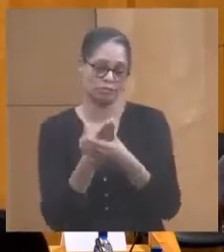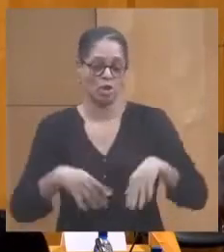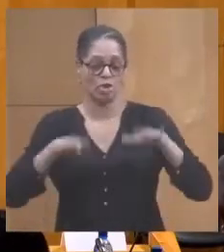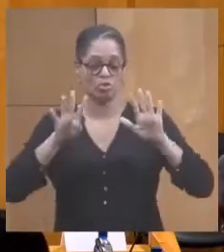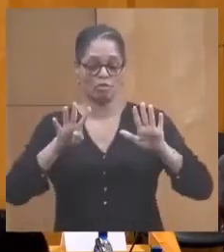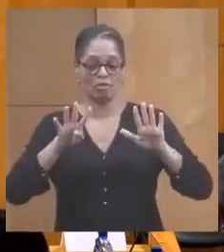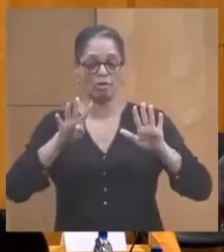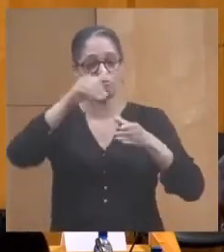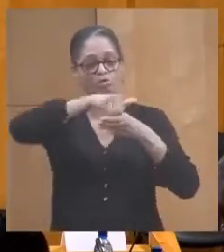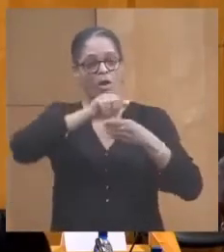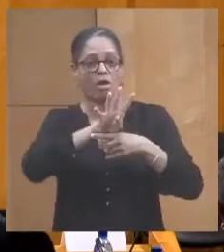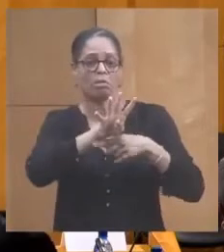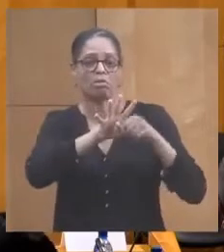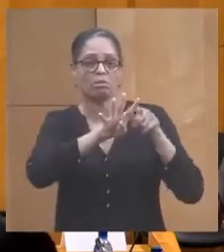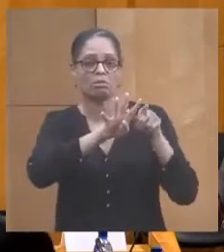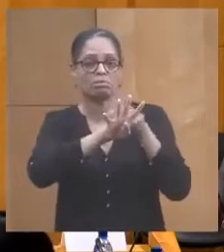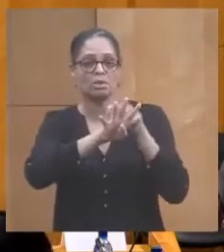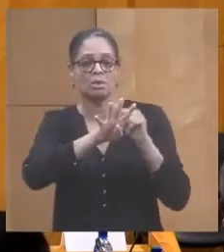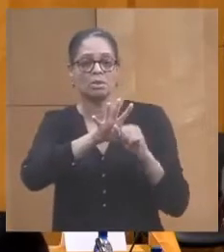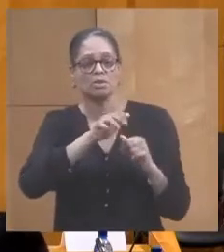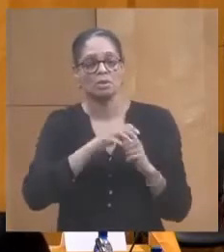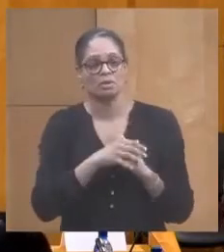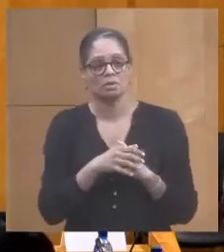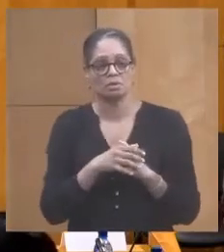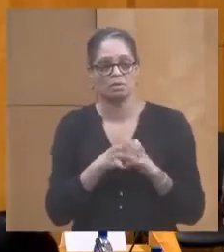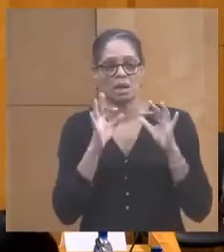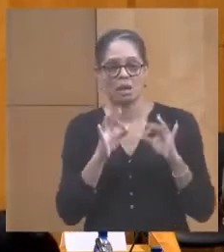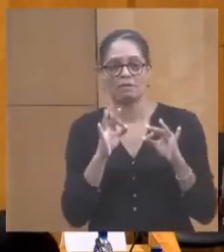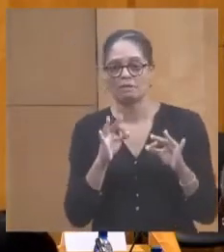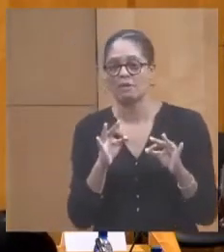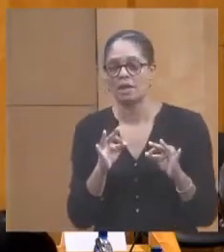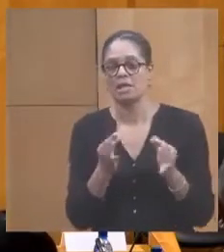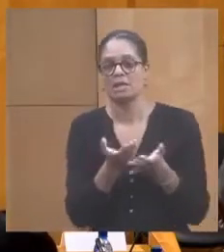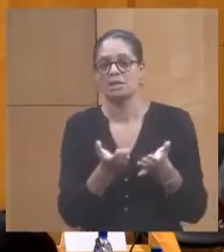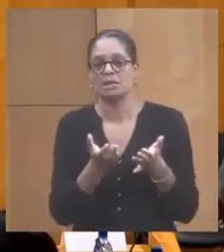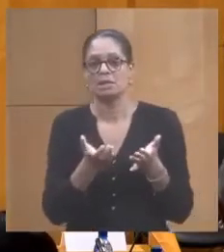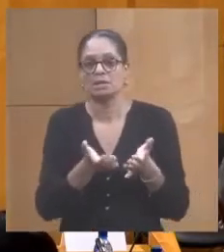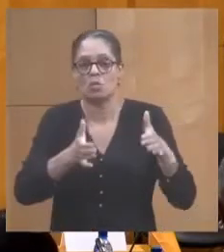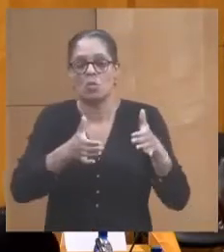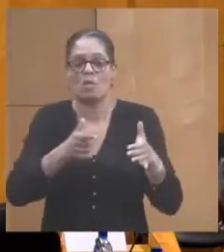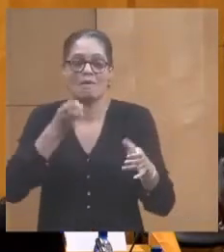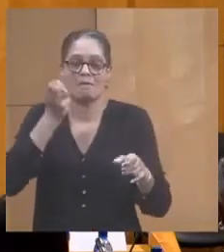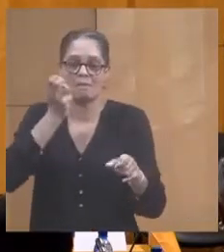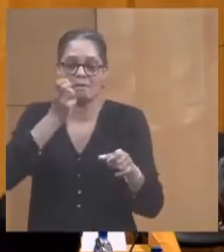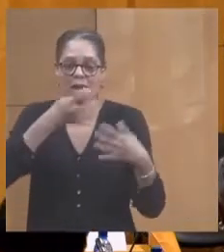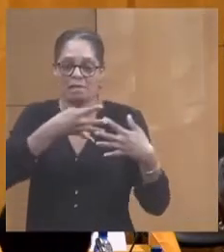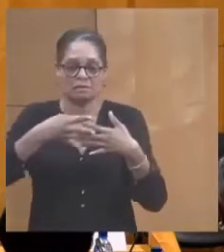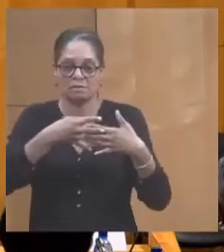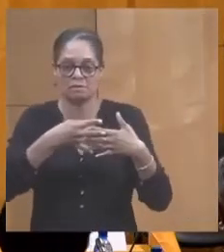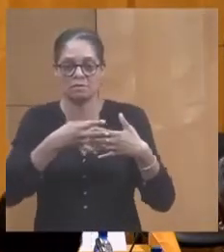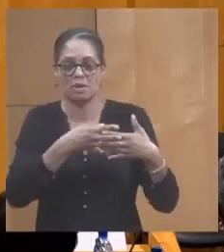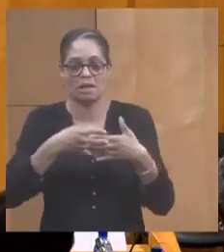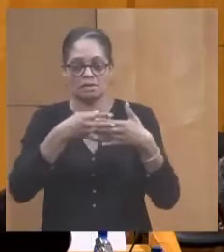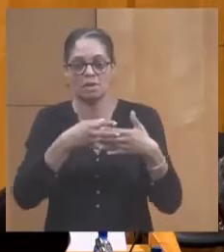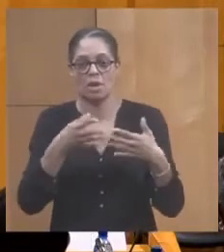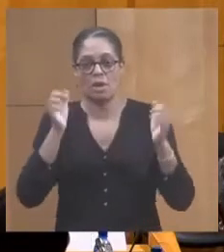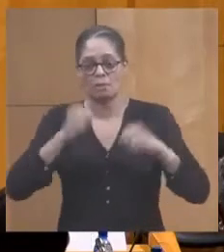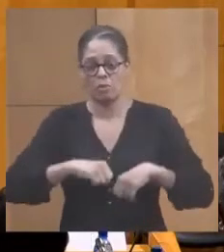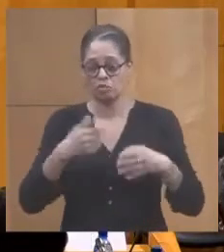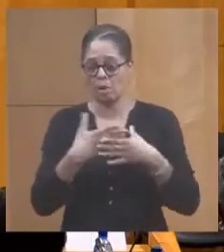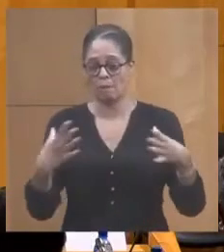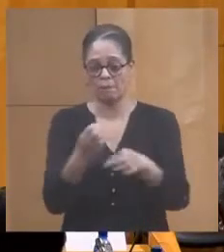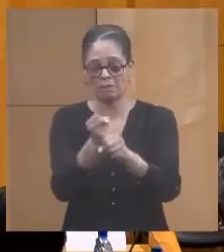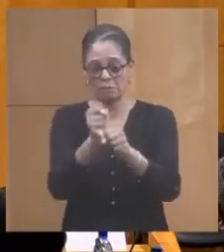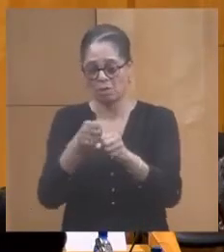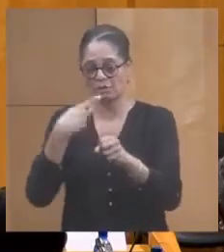neuf, il y en a quatre qui concernent des silos à glace et qui pourraient vous regrouper. Il en resterait